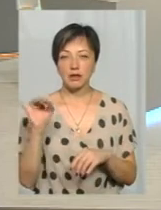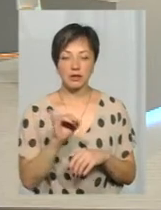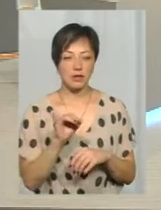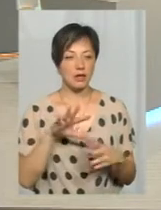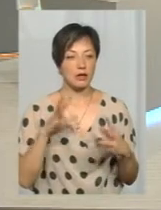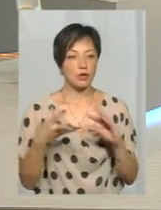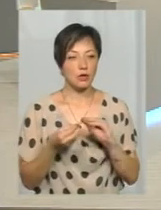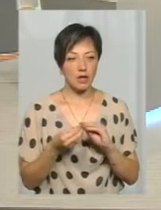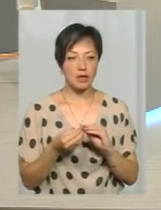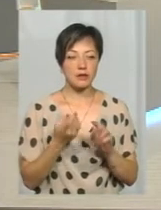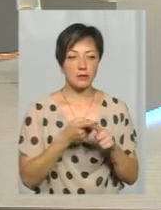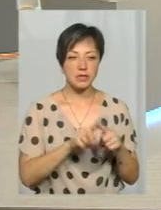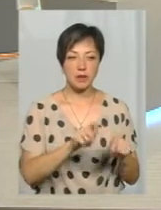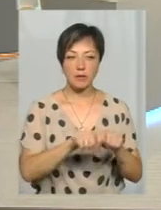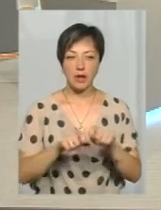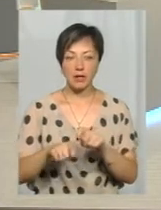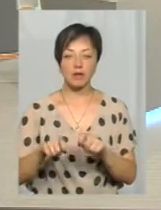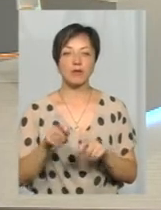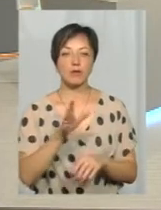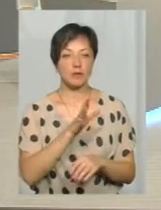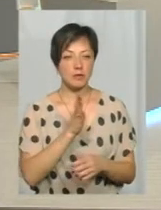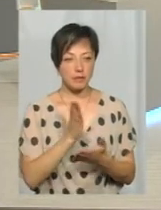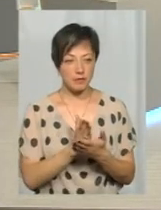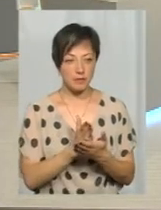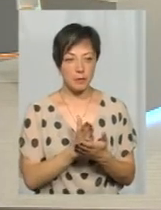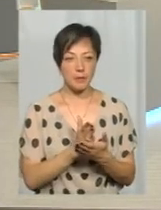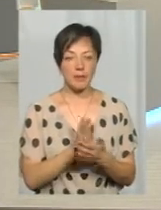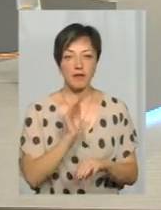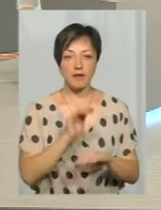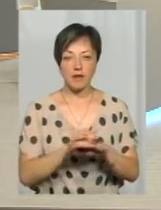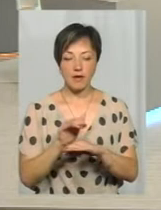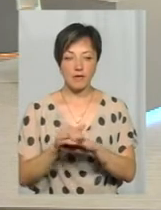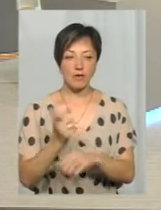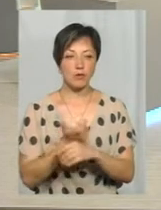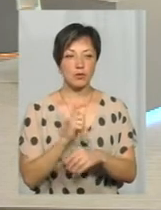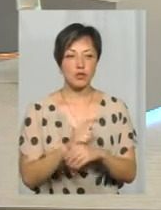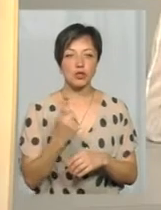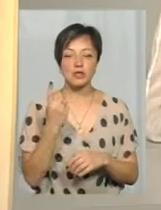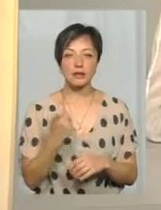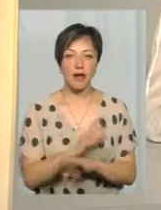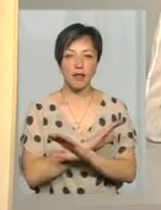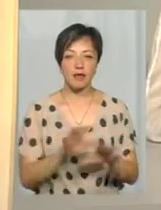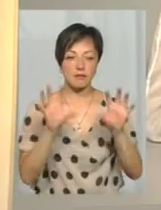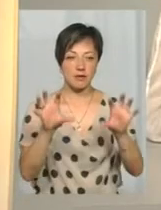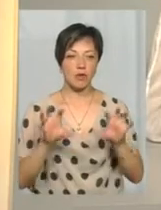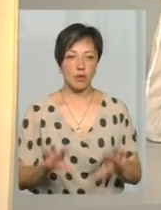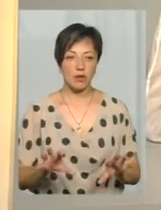результатами цих рейдів стало виявлення більше ста нелегальних перевізників.